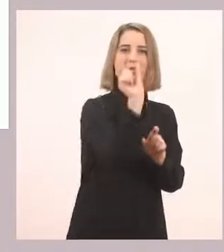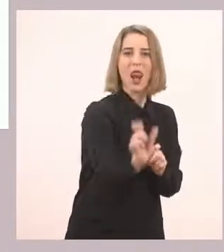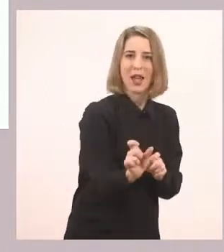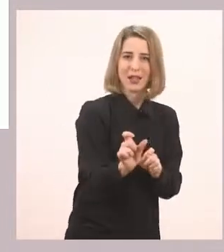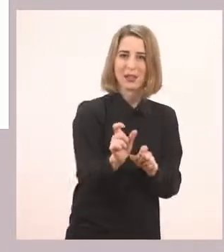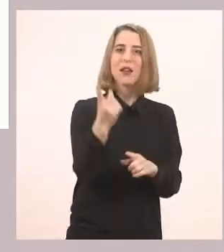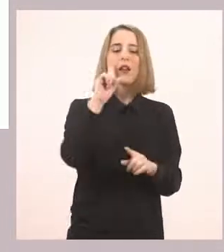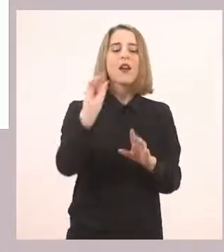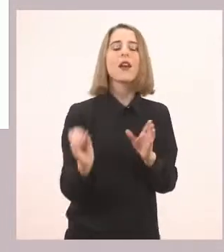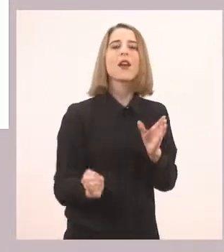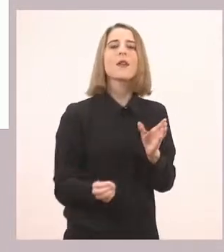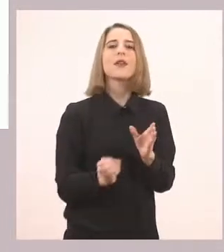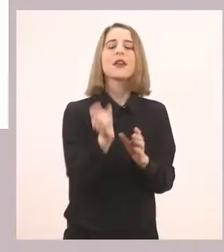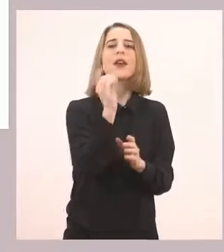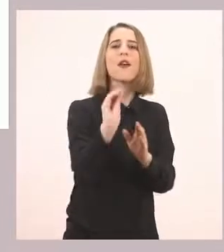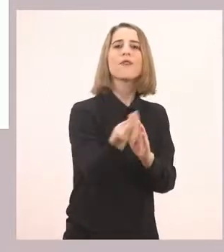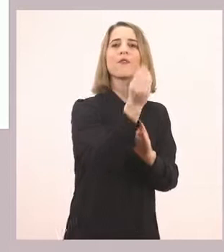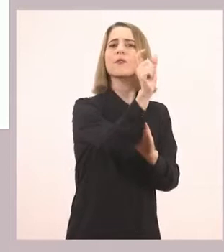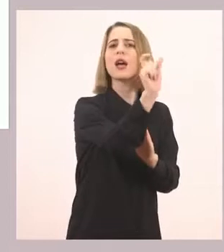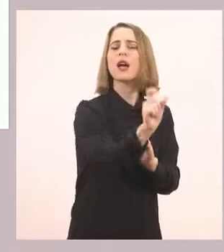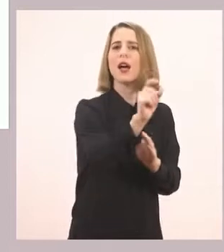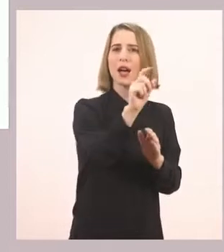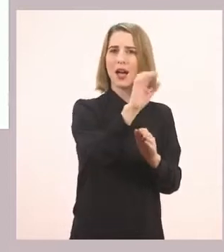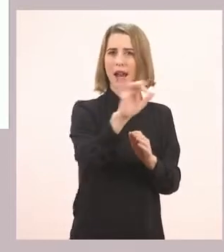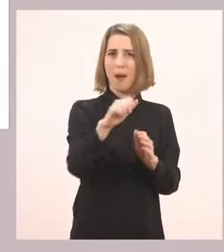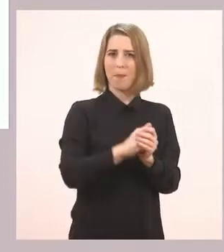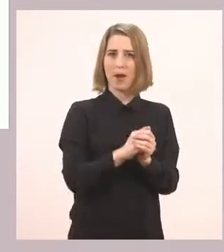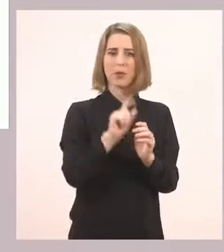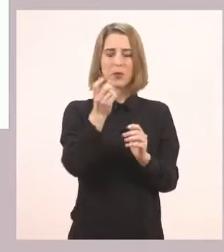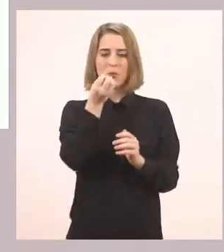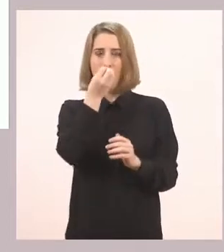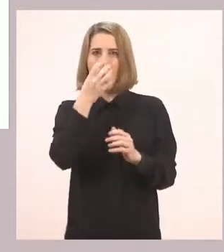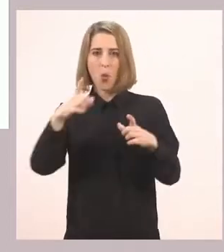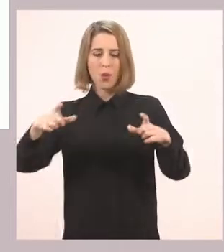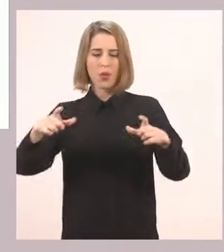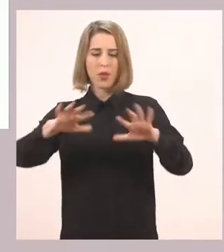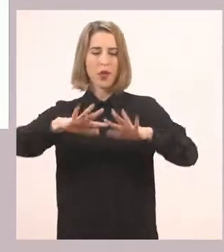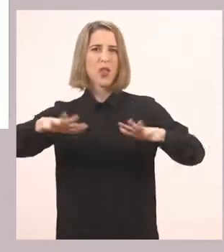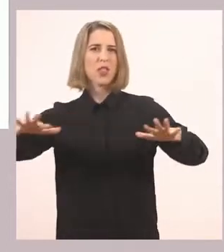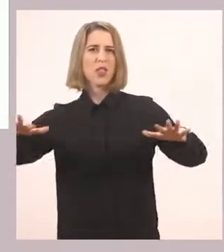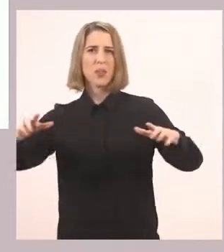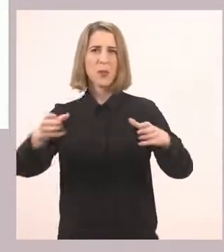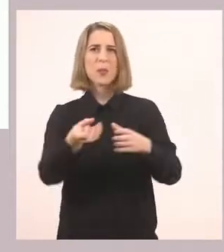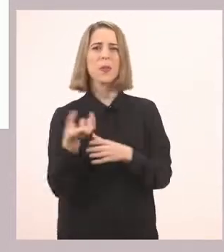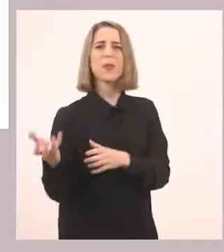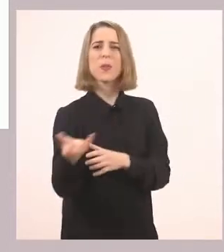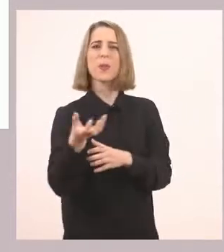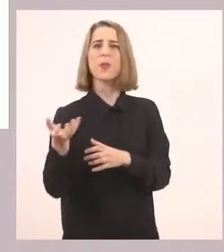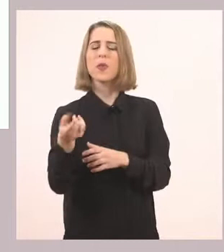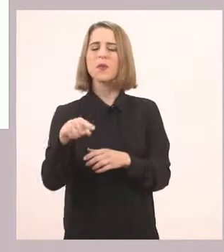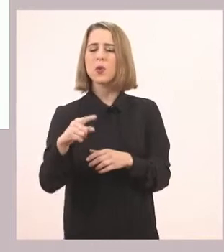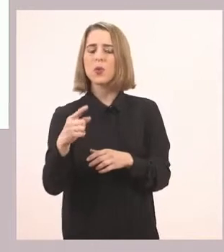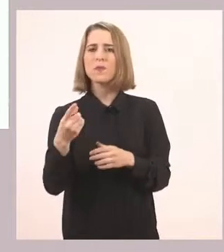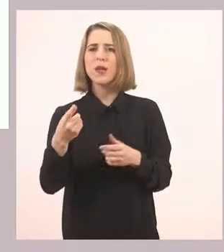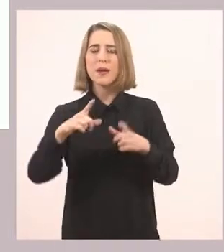γραμματάκι. Λοιπόν, η πρώτη εικονίτσα μας δείχνει ένα λουλούδι ροζ και με ένα πράσινο φύλλο από κάτω. Ποιο είναι αυτό το λουλούδι. Το